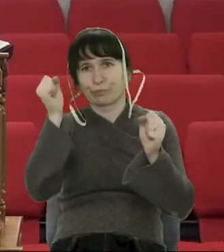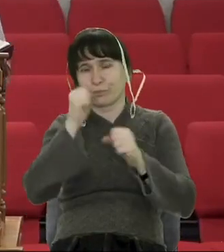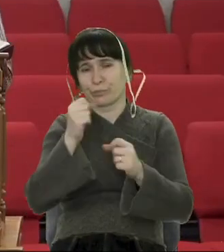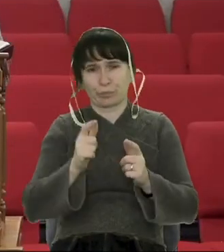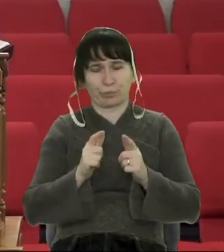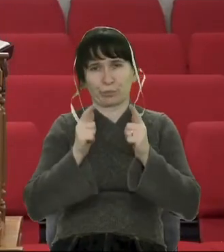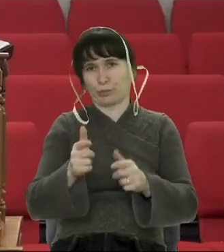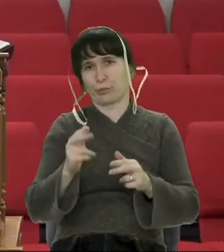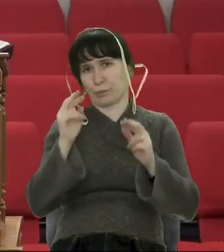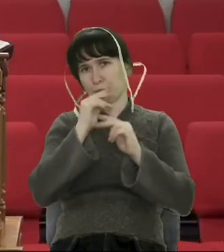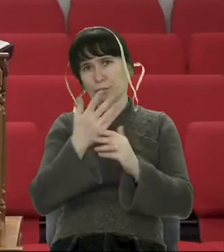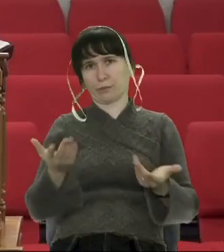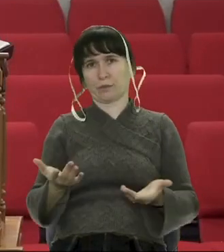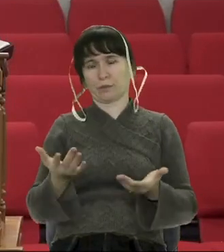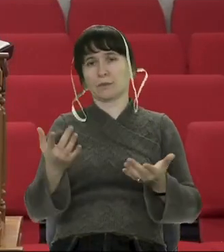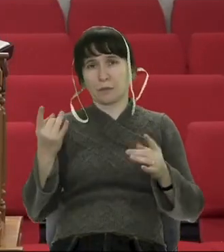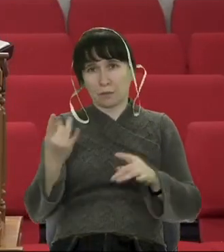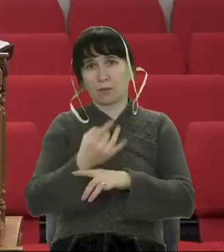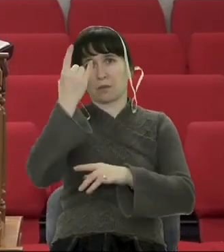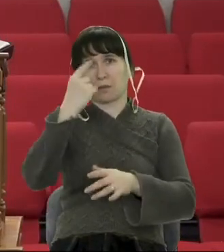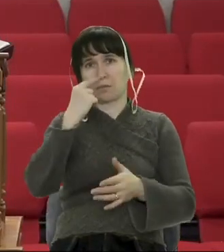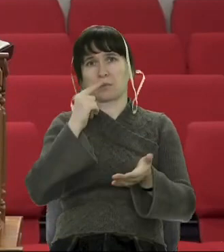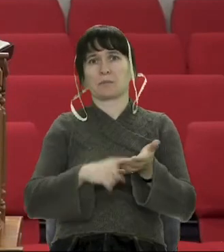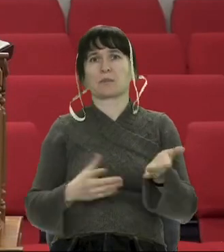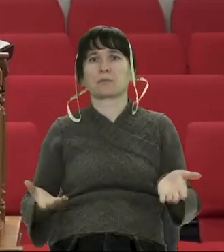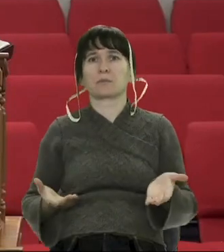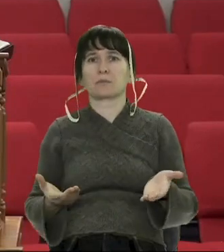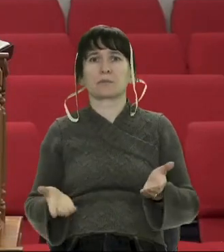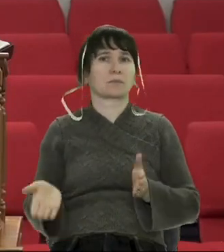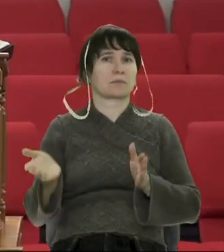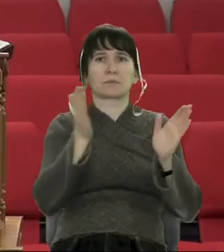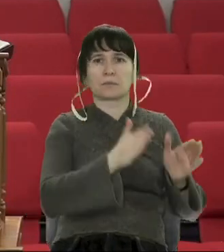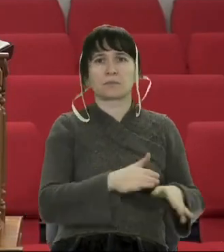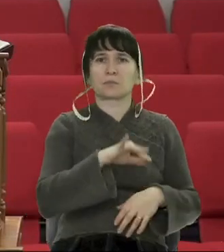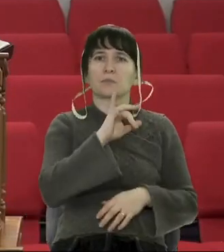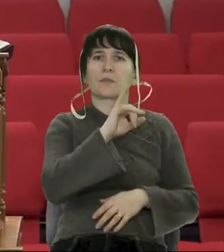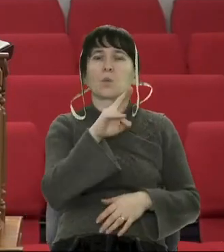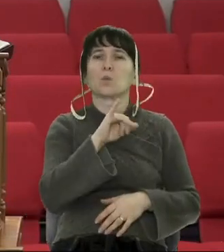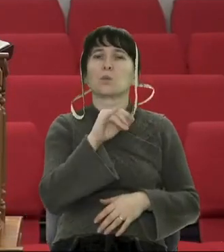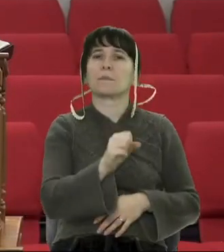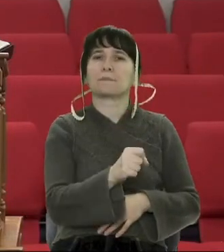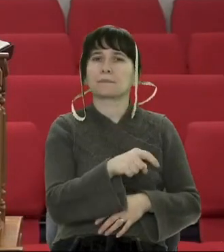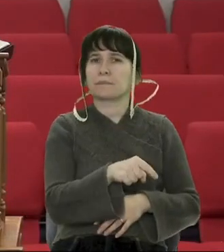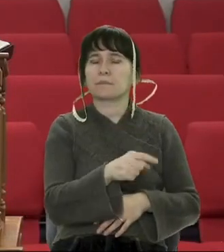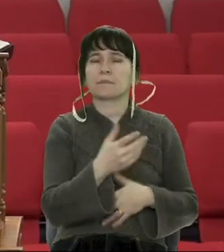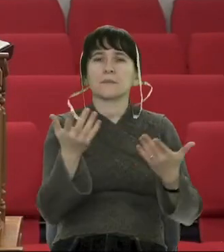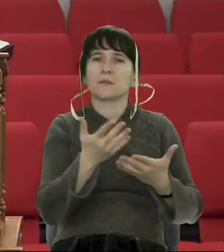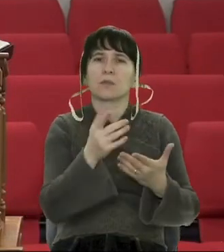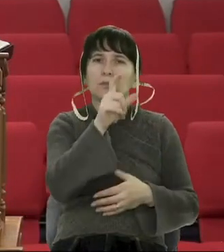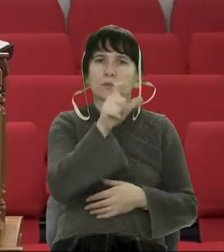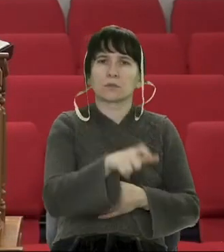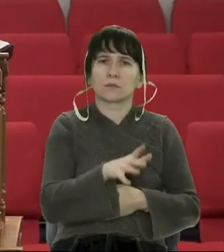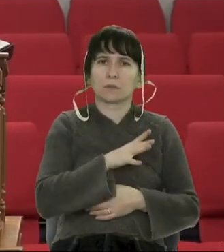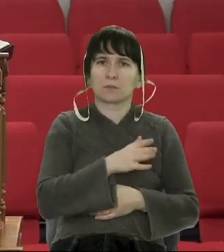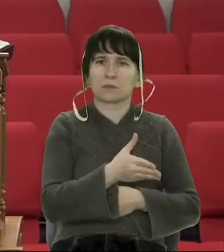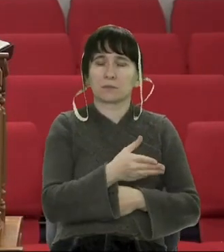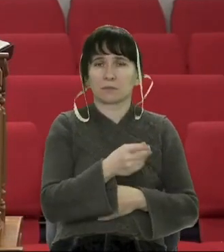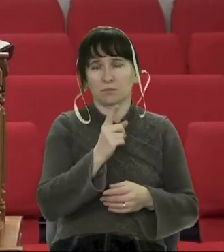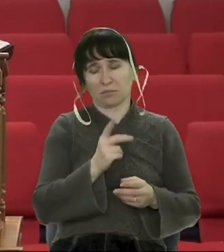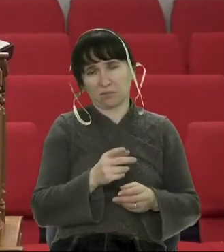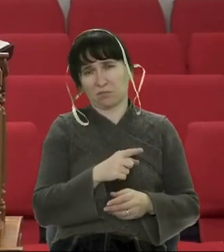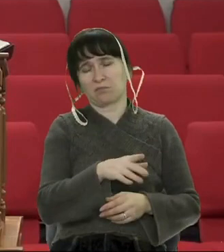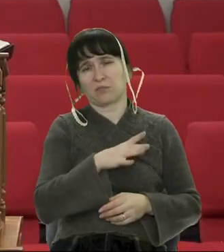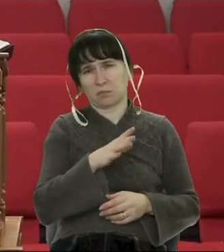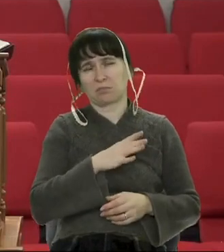Іуда був злодієм, так написано про нього. Іуда насправді не любив